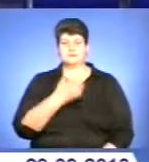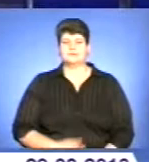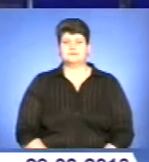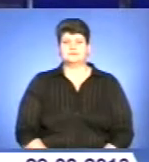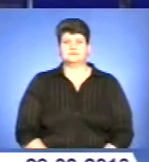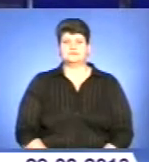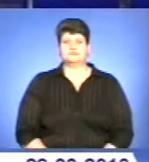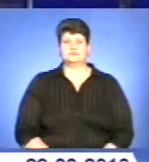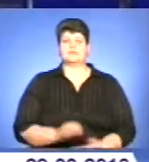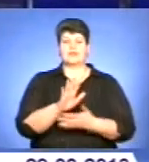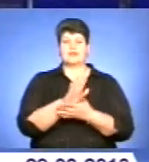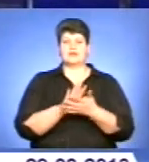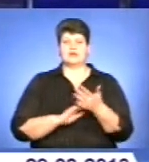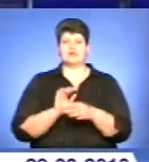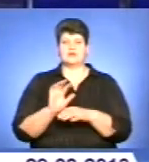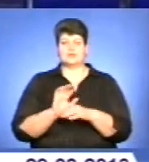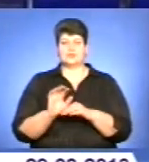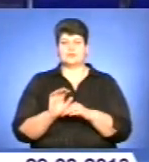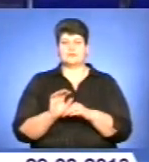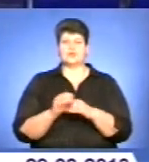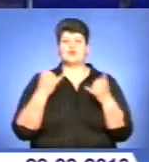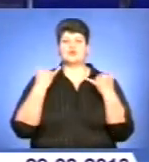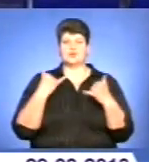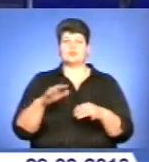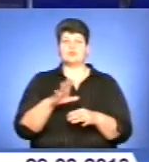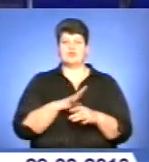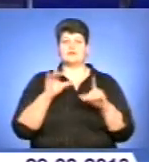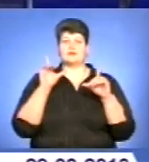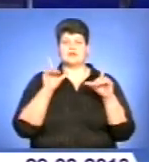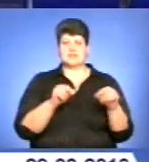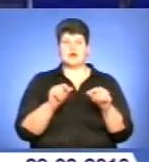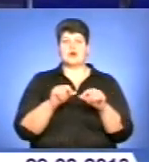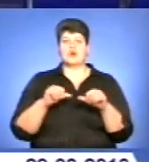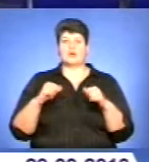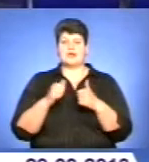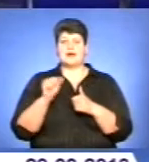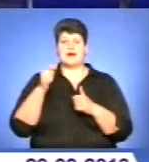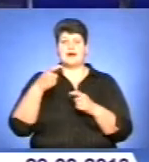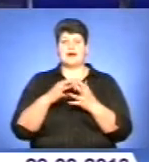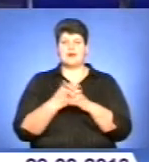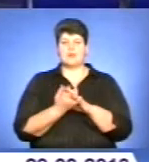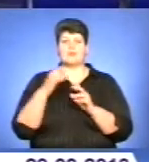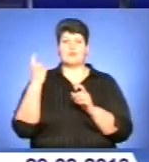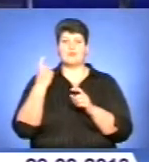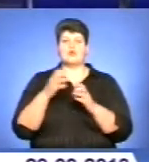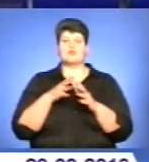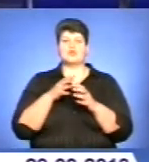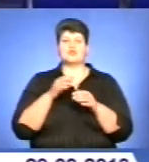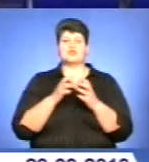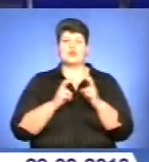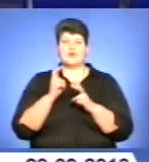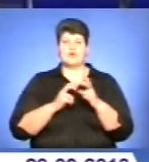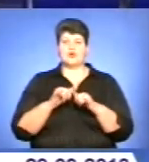І далі у випуску «Події краю». Сьогодні відбулася виїзна колегія агропромислового розвитку обласної державної адміністрації.